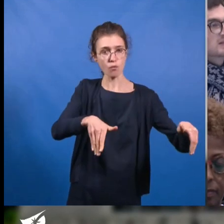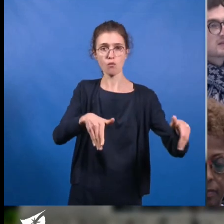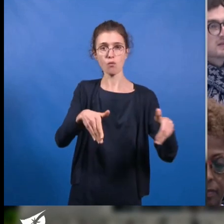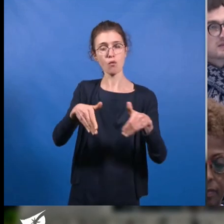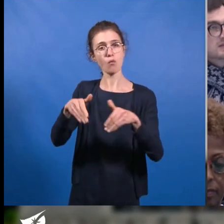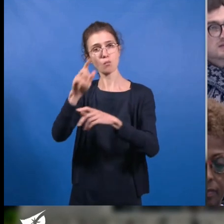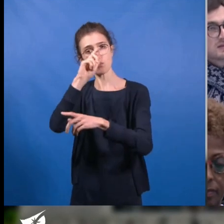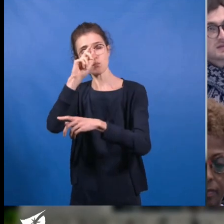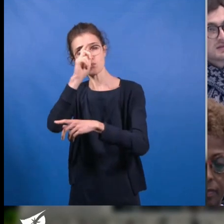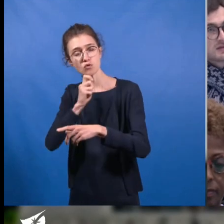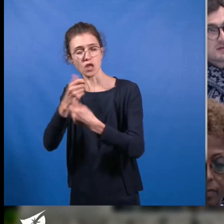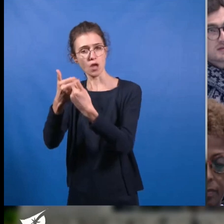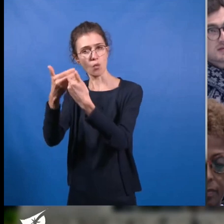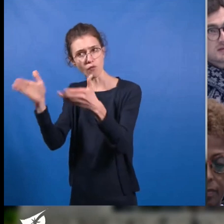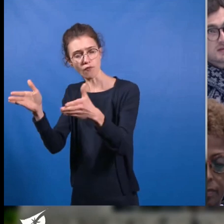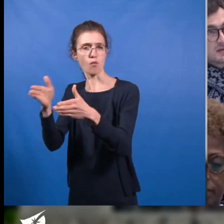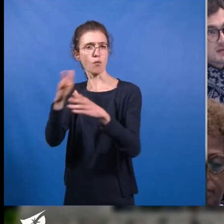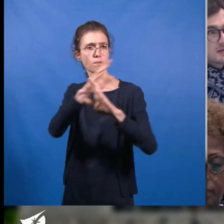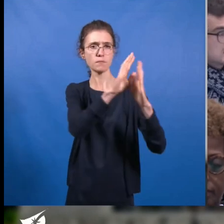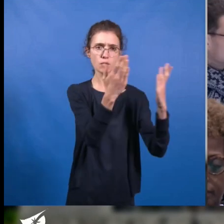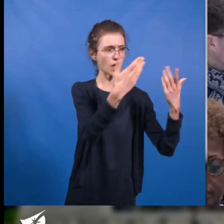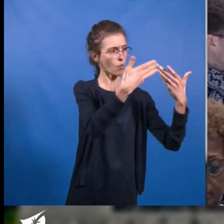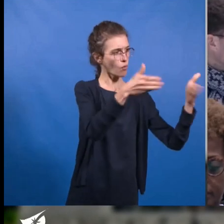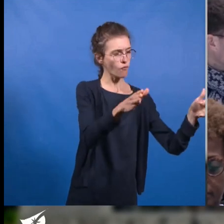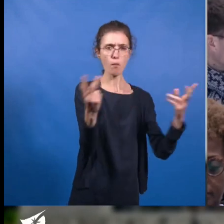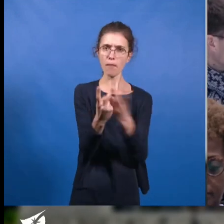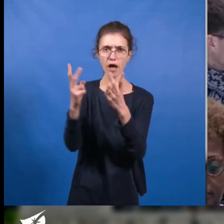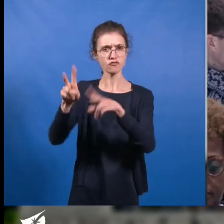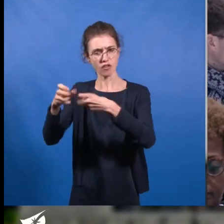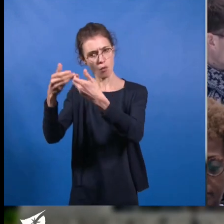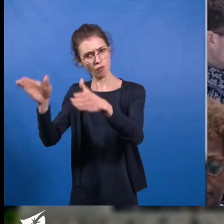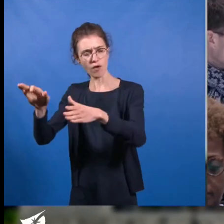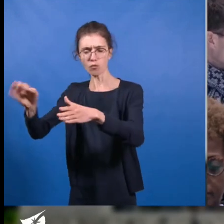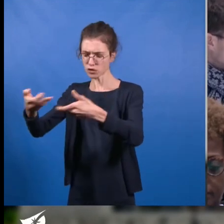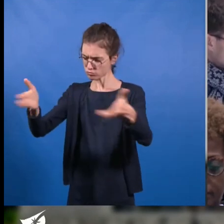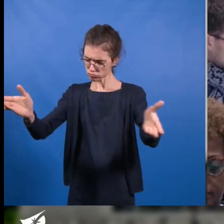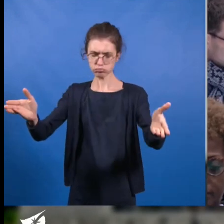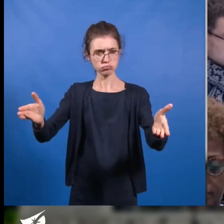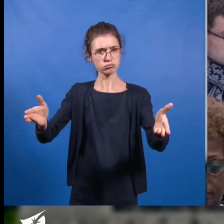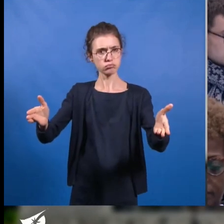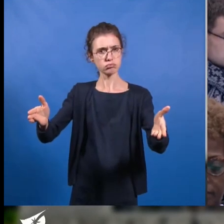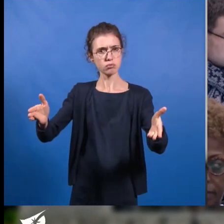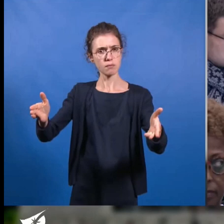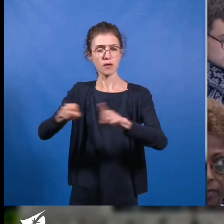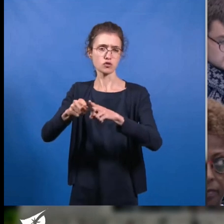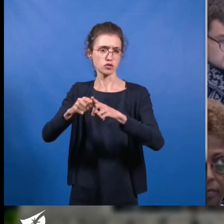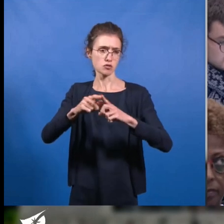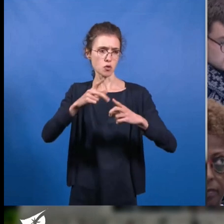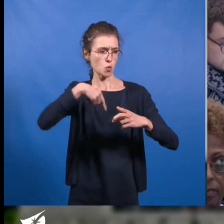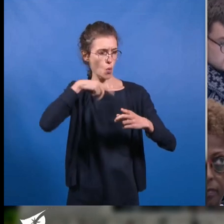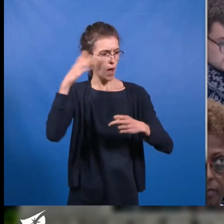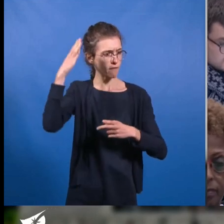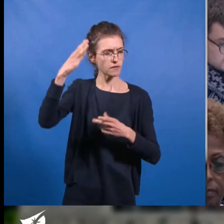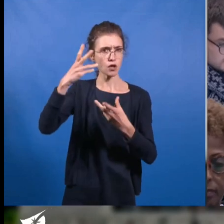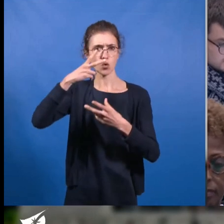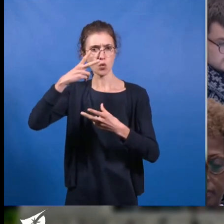nos bibliothèques, ouvrons nos parcs et jardins et ouvrons tous les débats en grand sur l'avenir de notre humanité, je m'y emploie